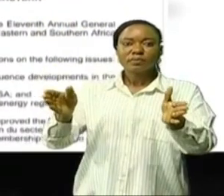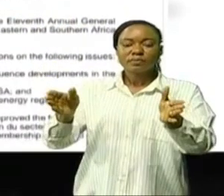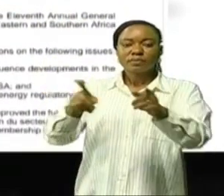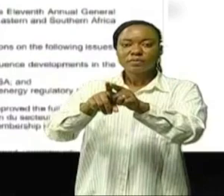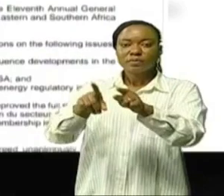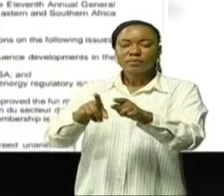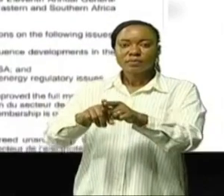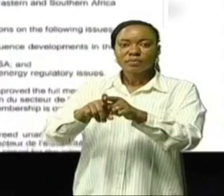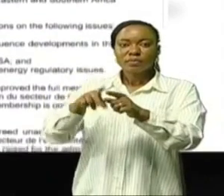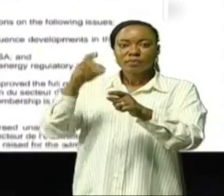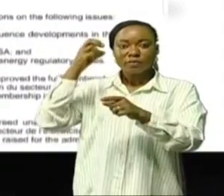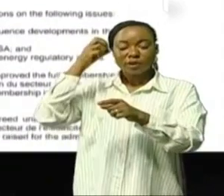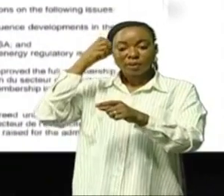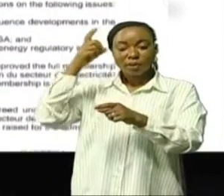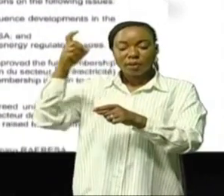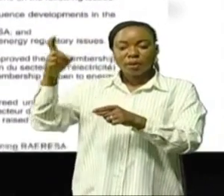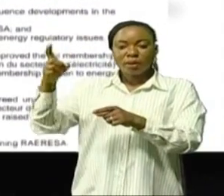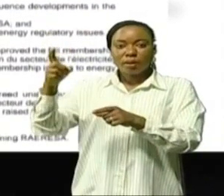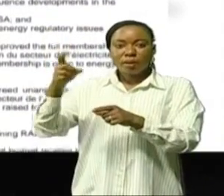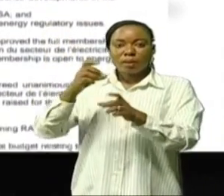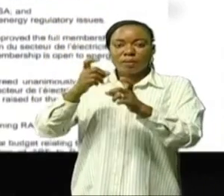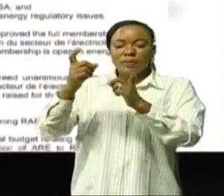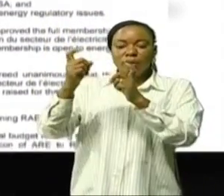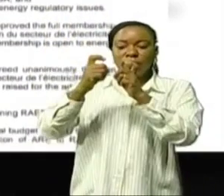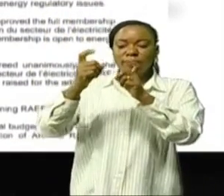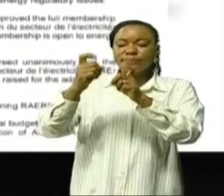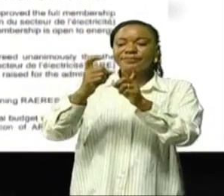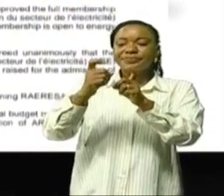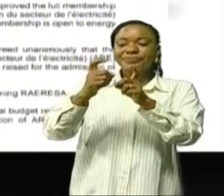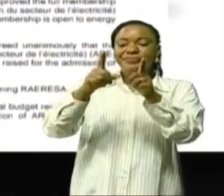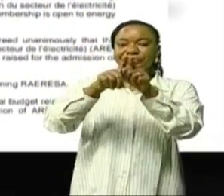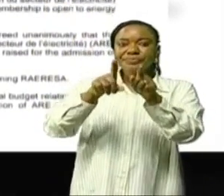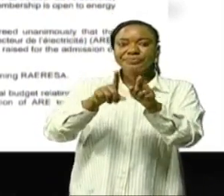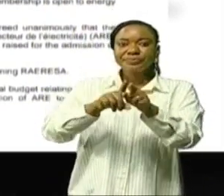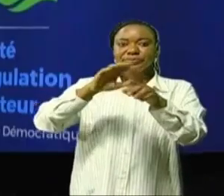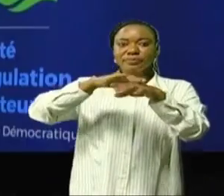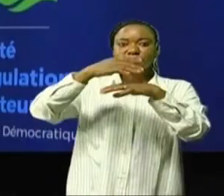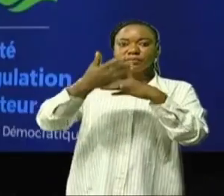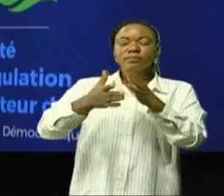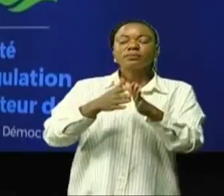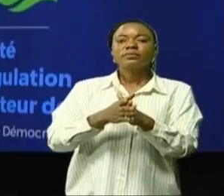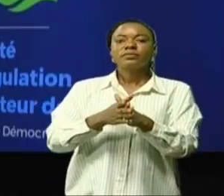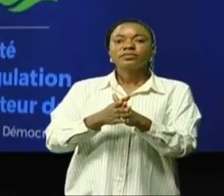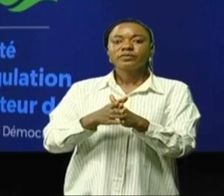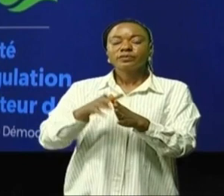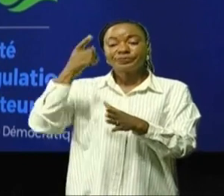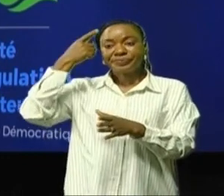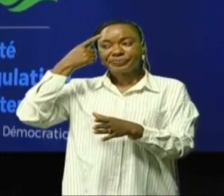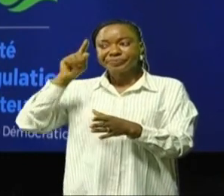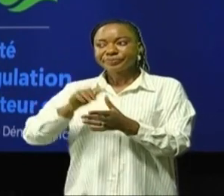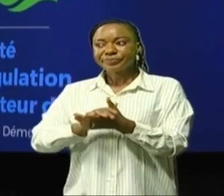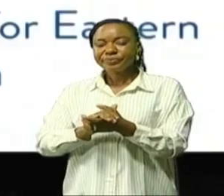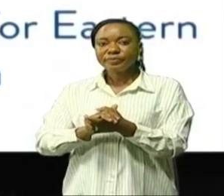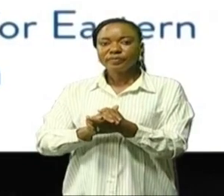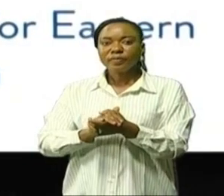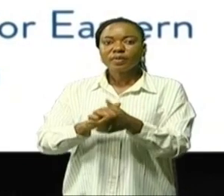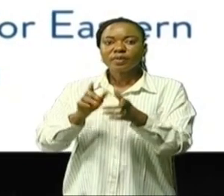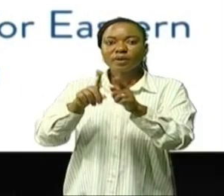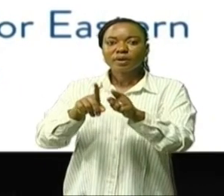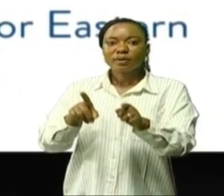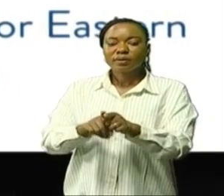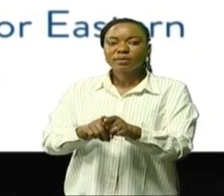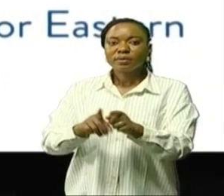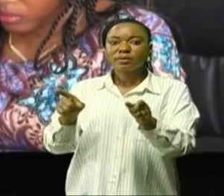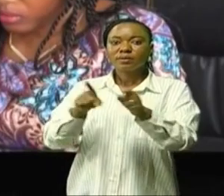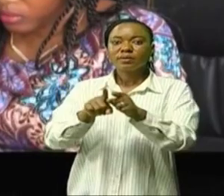visioconférence du 10 au 11 mai 2022 au cours de laquelle l'ARE a été admise comme